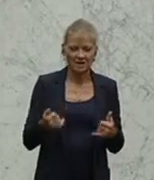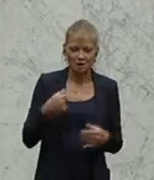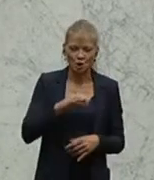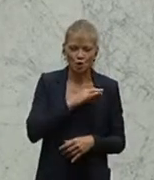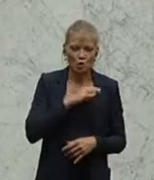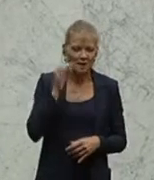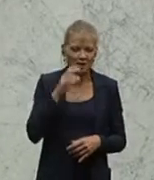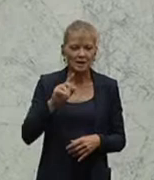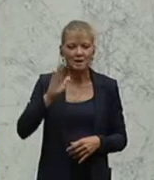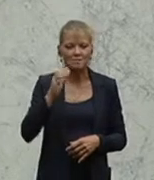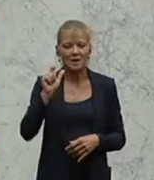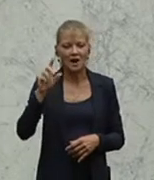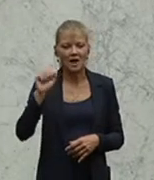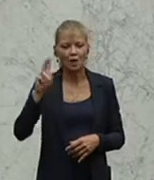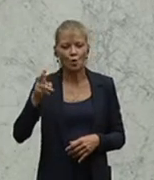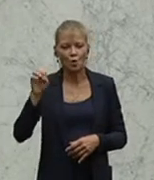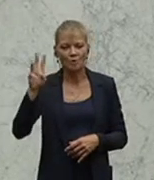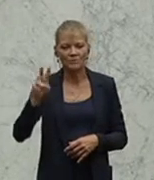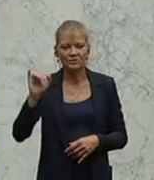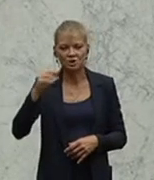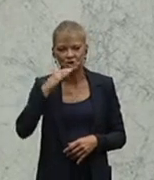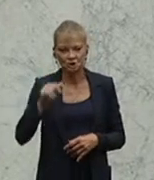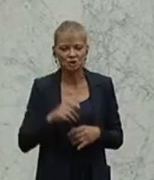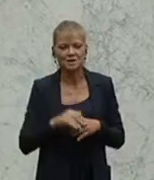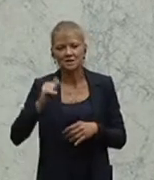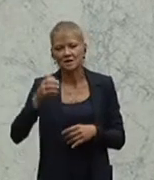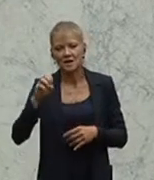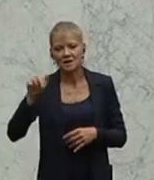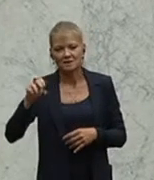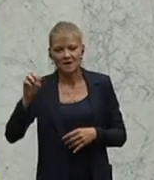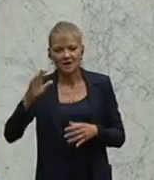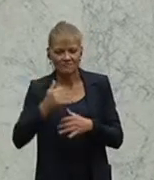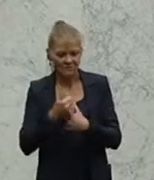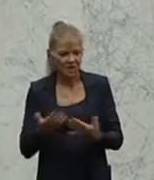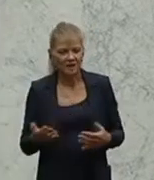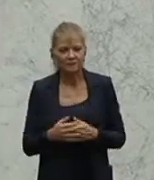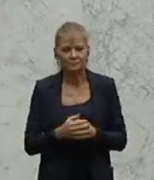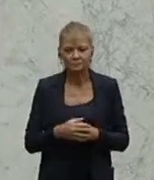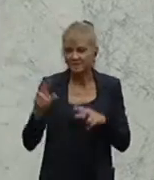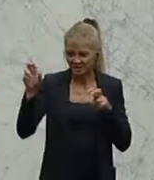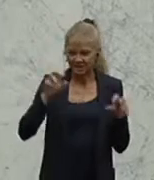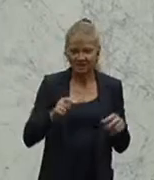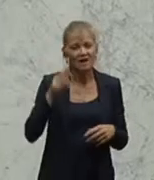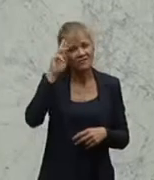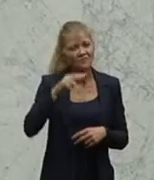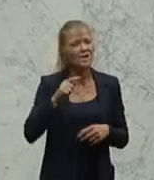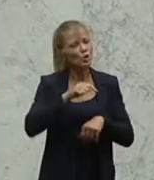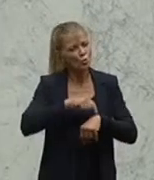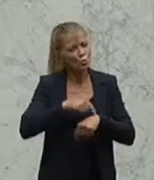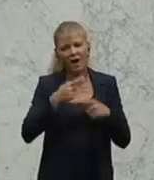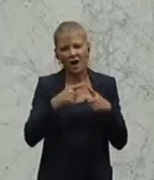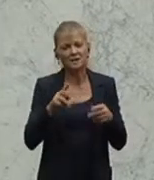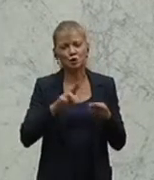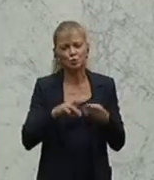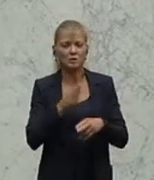-Jenewein von der FPÖ vorhin genau zugehört habe, in Wien gehen die Uhren anders, ja, und etwas